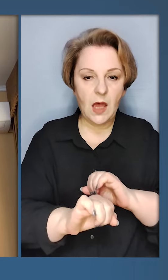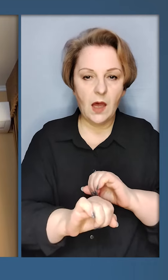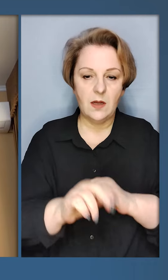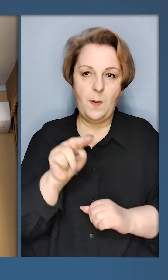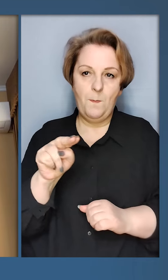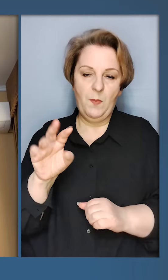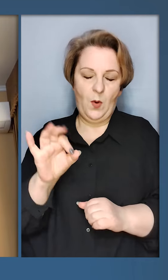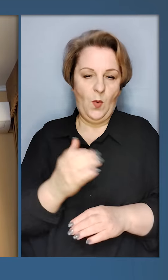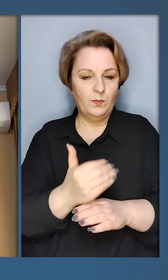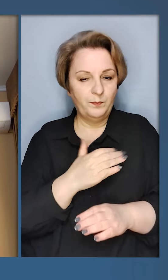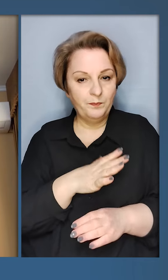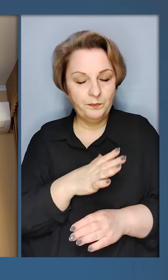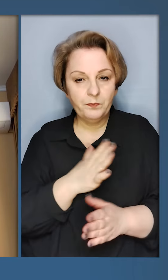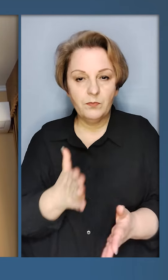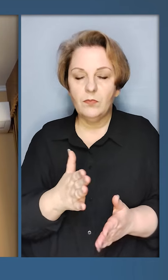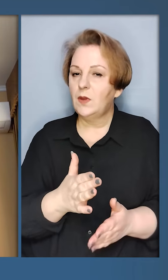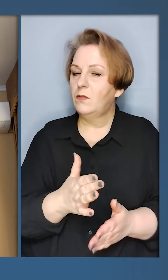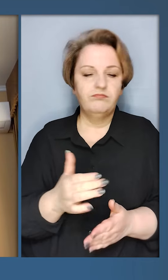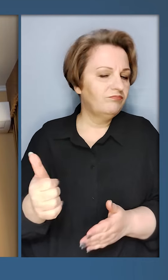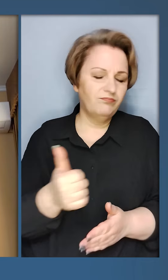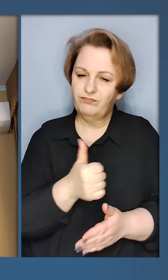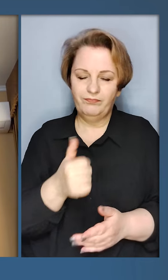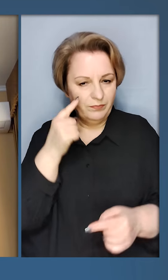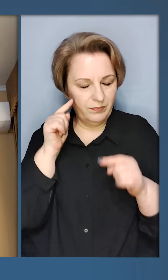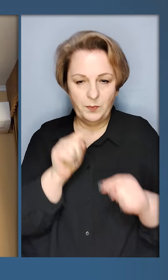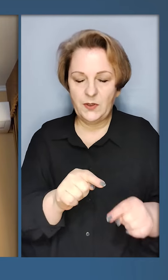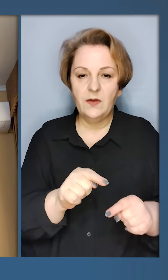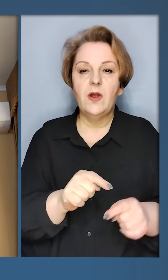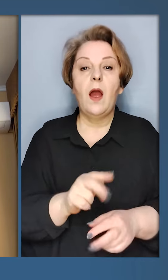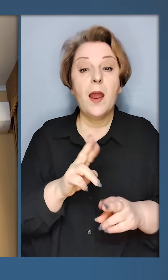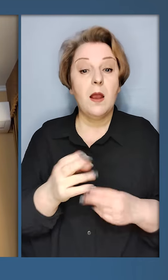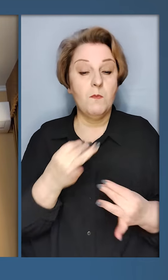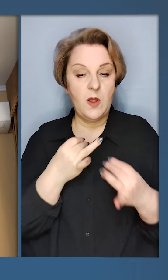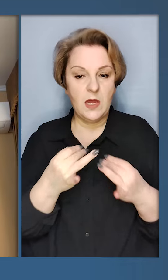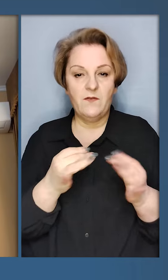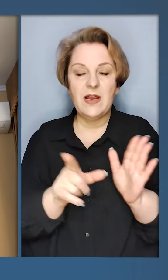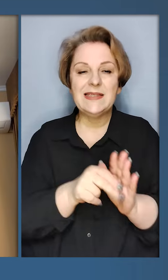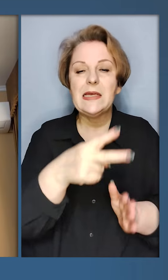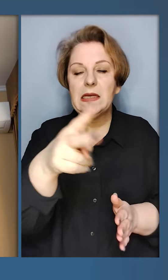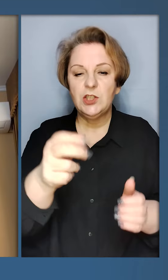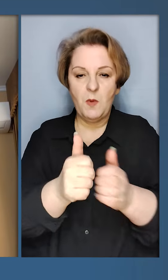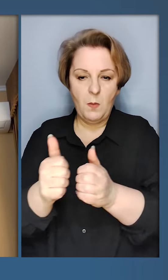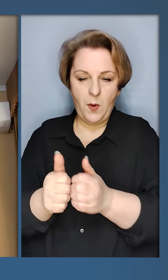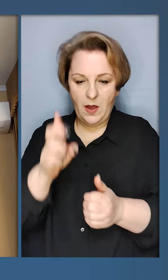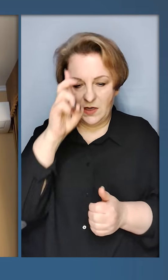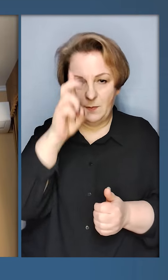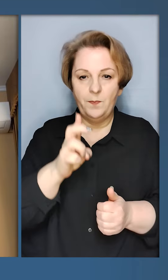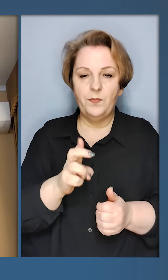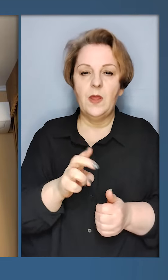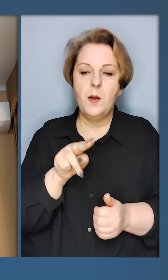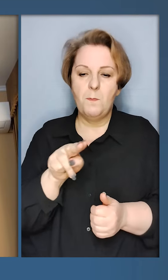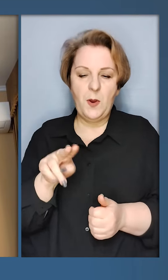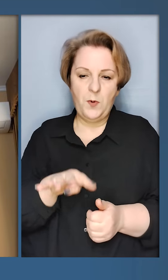у захисті ППО. Безумовний пріоритет, як і в перемовинах з іншими партнерами.